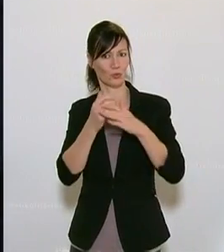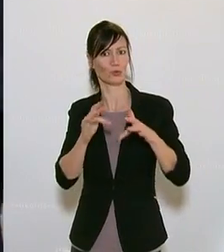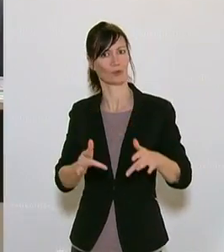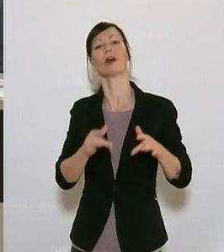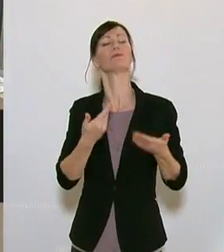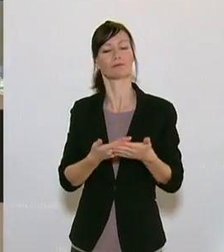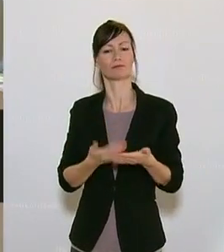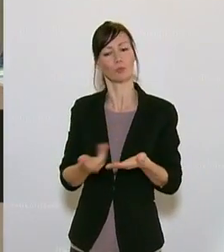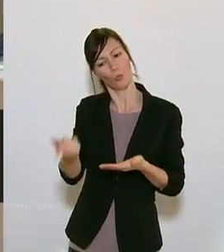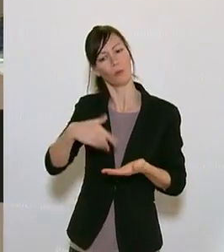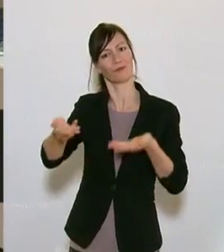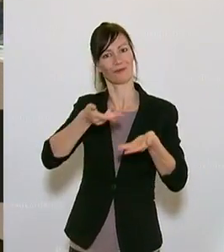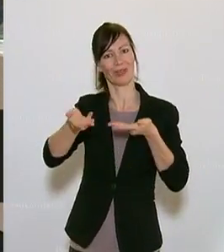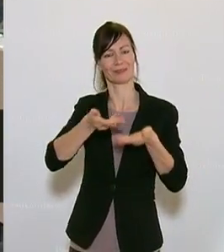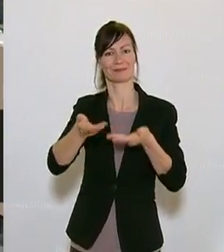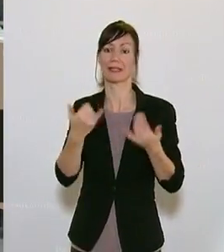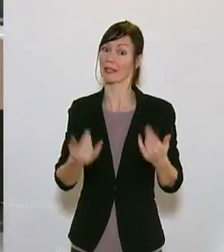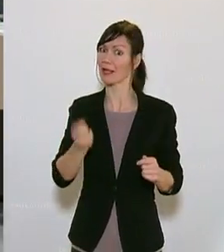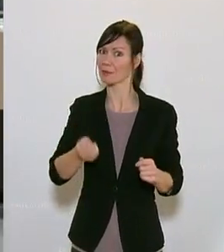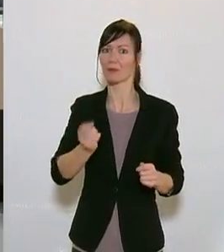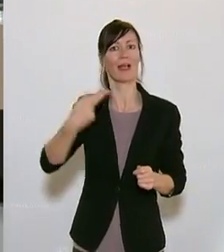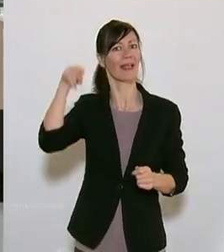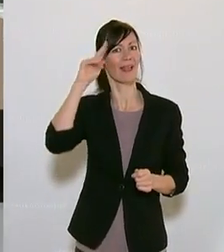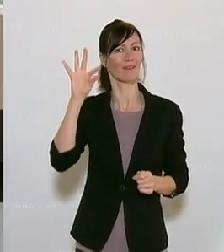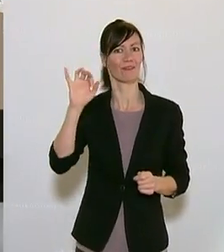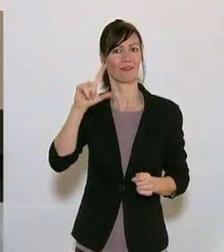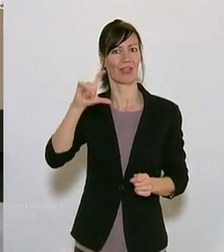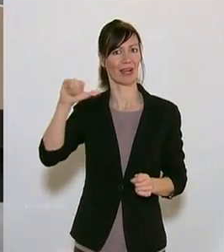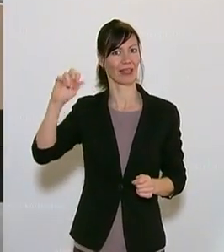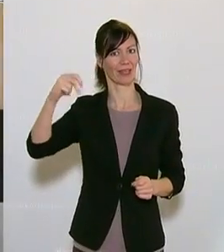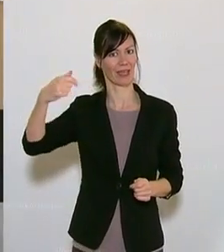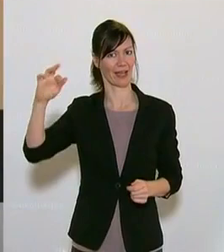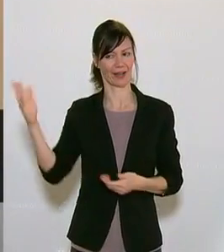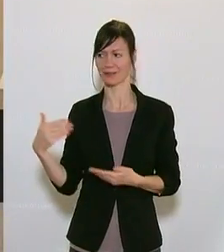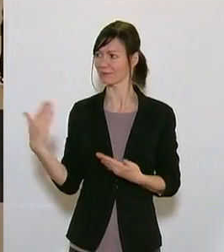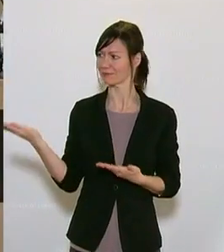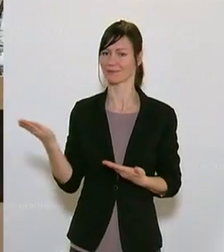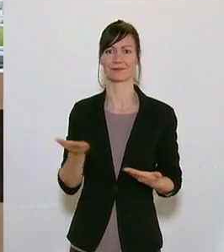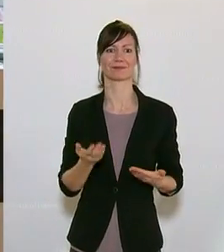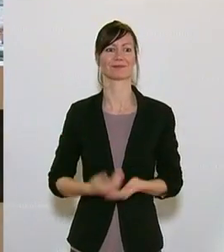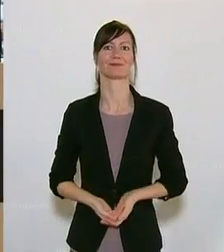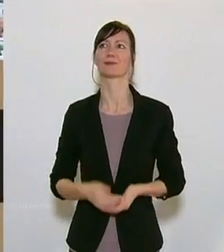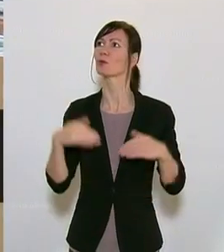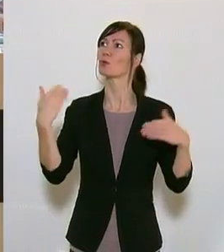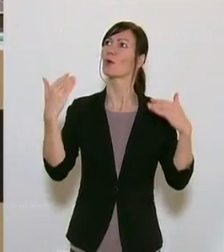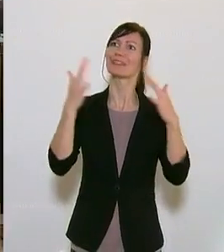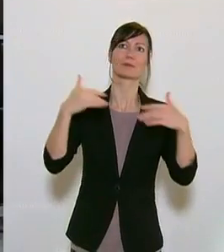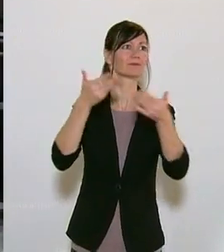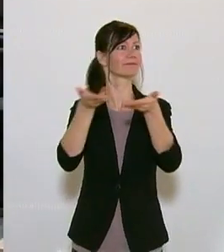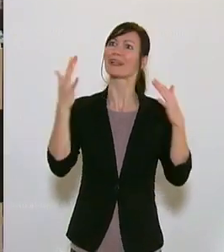Mietunterstützungen zu kurz terminisiert, nämlich nur bis Ende März. Sie fordert zudem einen Sicherwohnen und einen Mietentfallfonds.